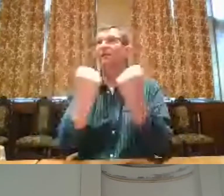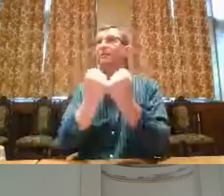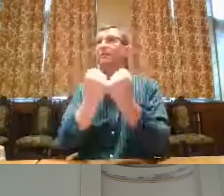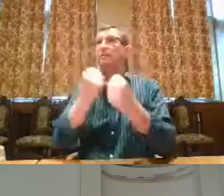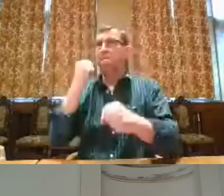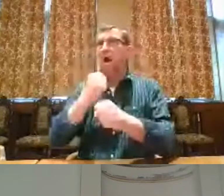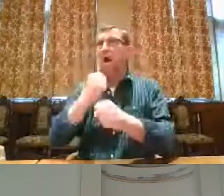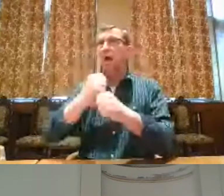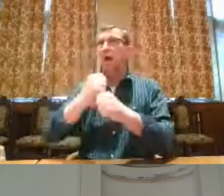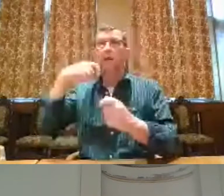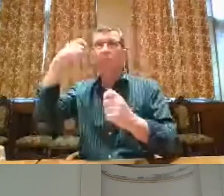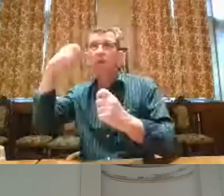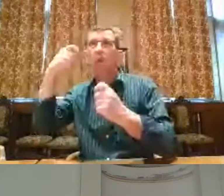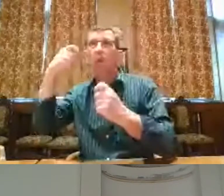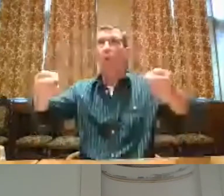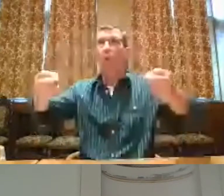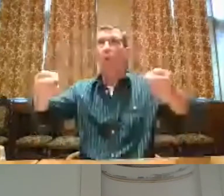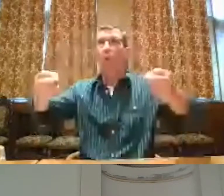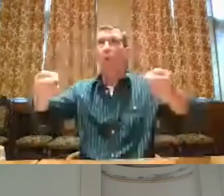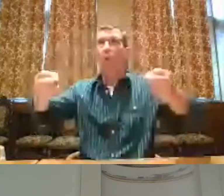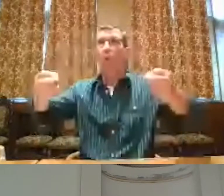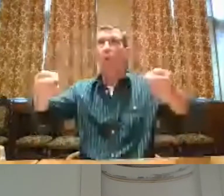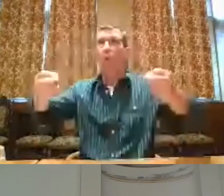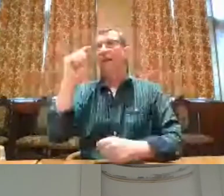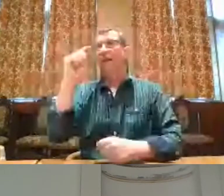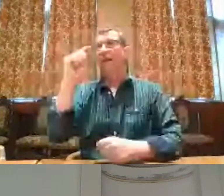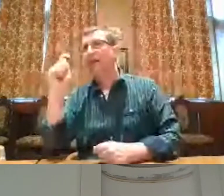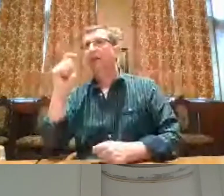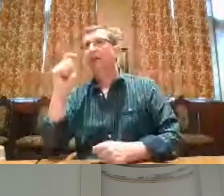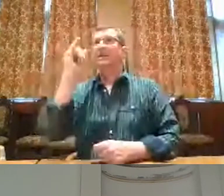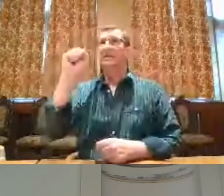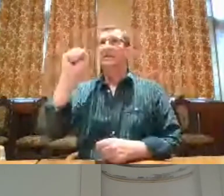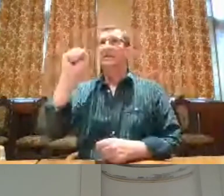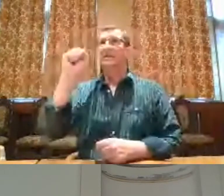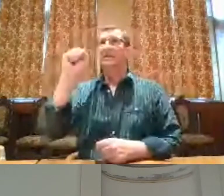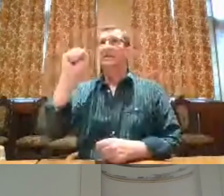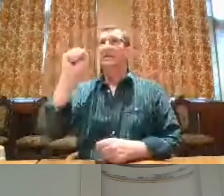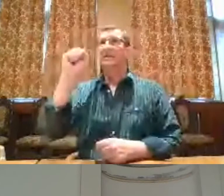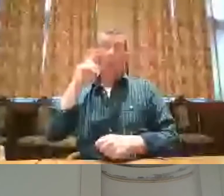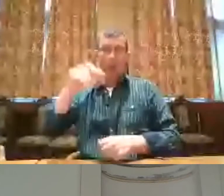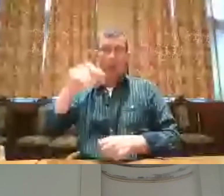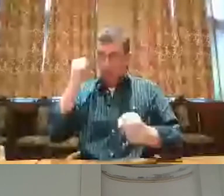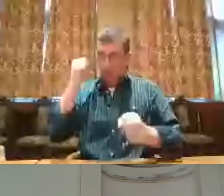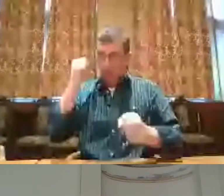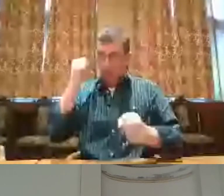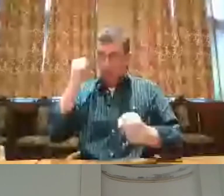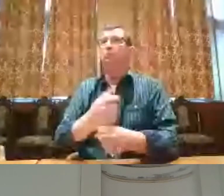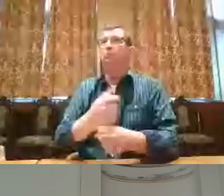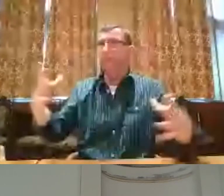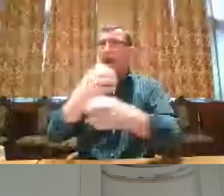Vlaanderen, die heeft een dienst die video's en ondertitels in Vlaas-verbaard-taam, het